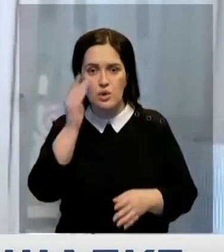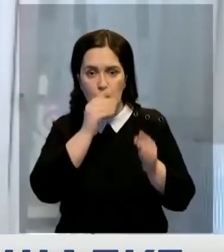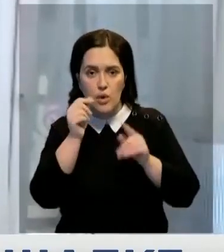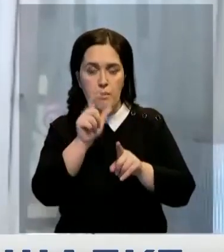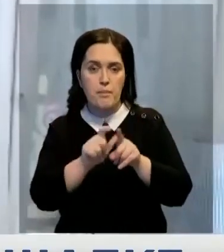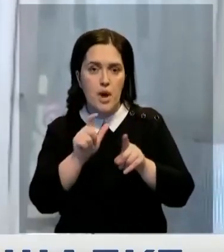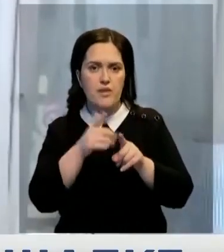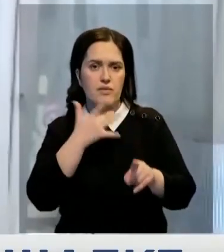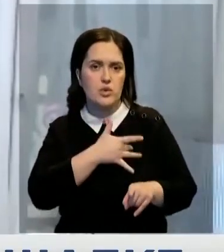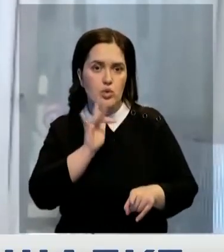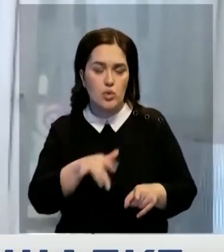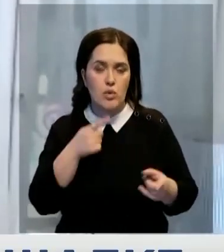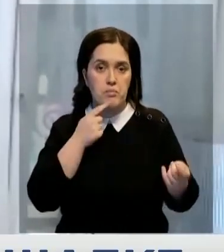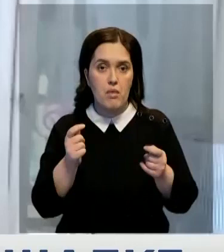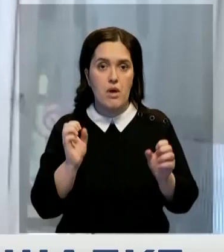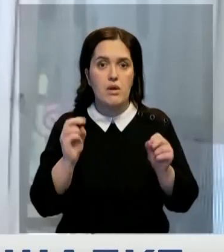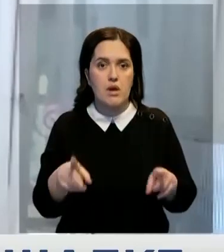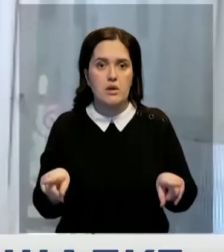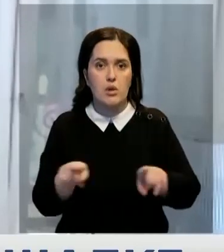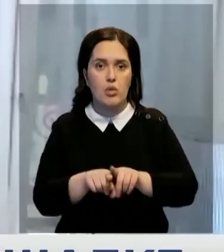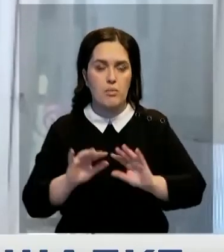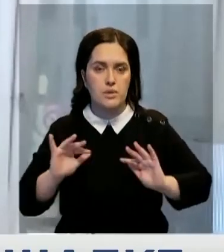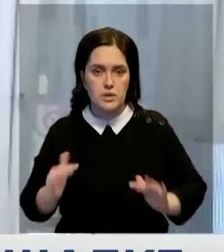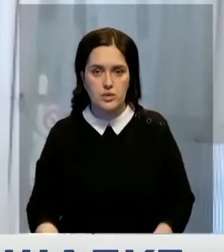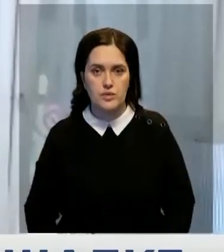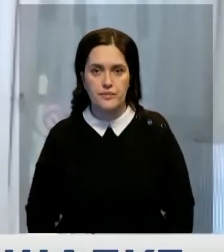безопасности. Как такое вообще могло произойти?